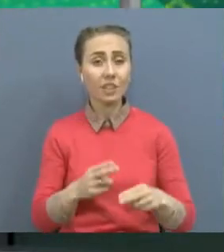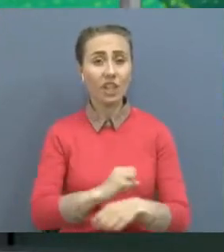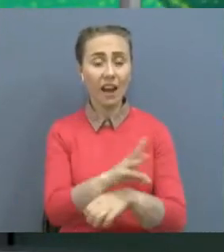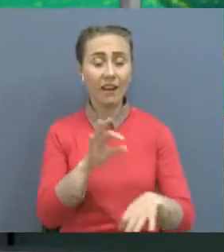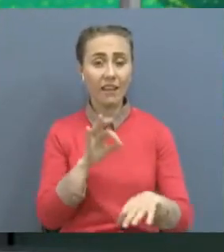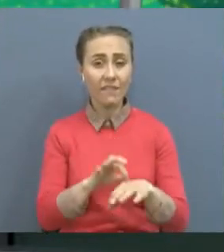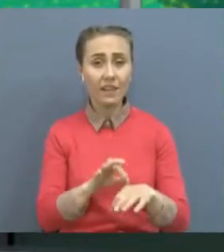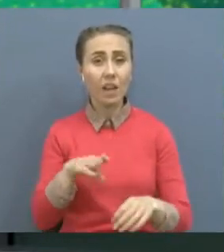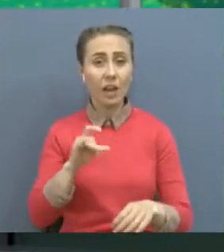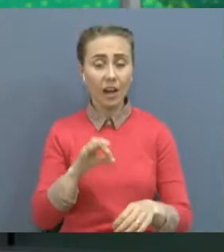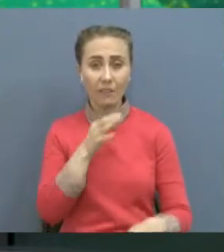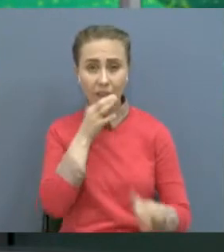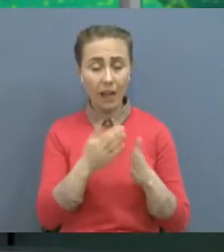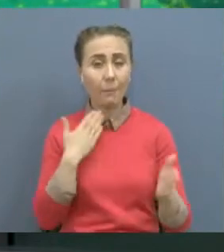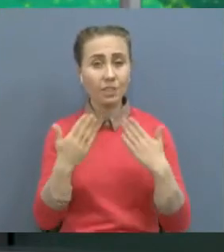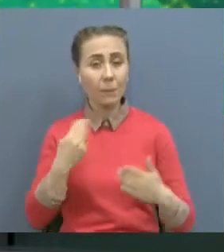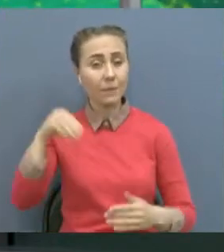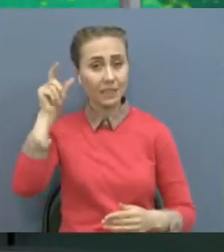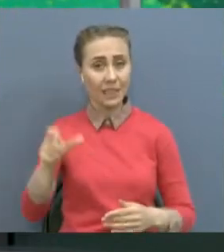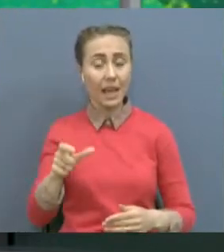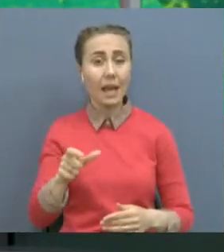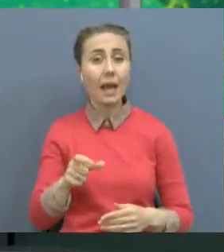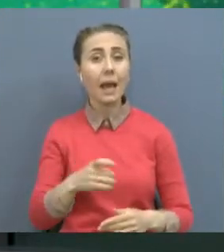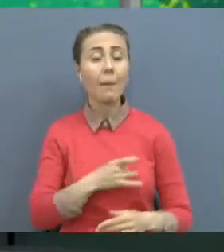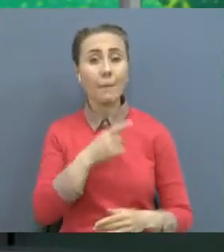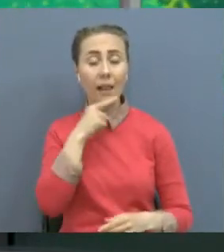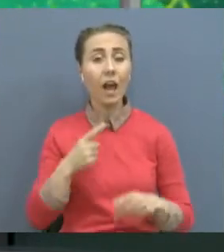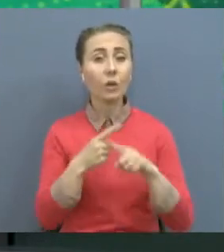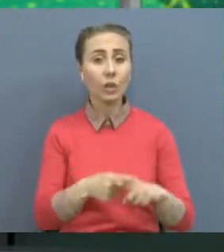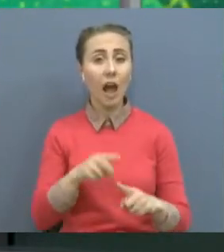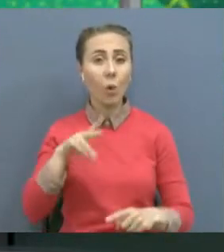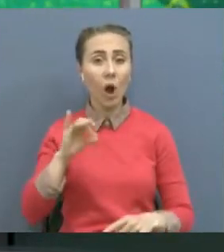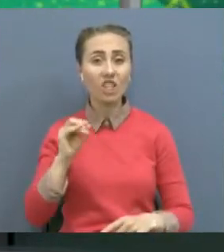мәлімет бері отыр. Әрбір қазақстандыққа алғысында жеткізді.